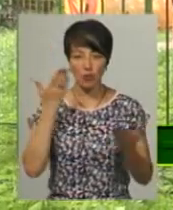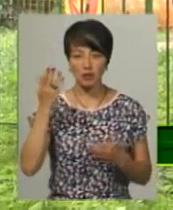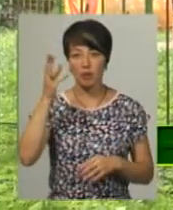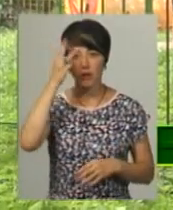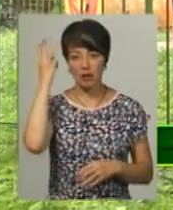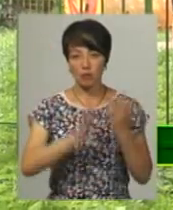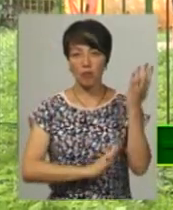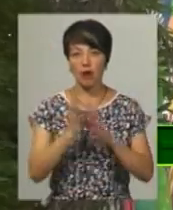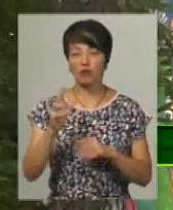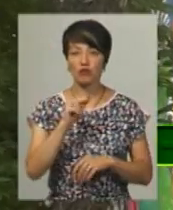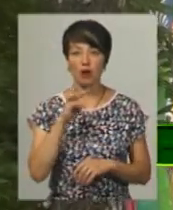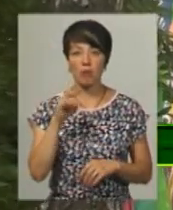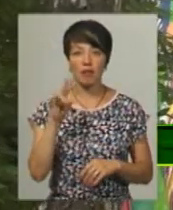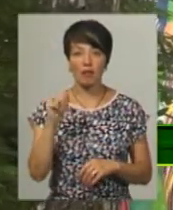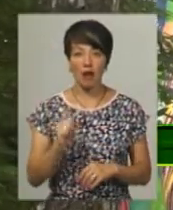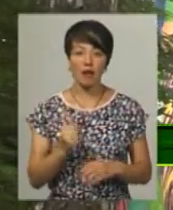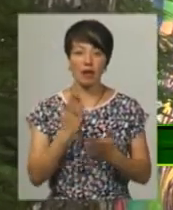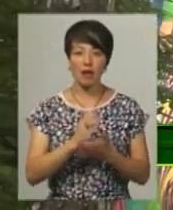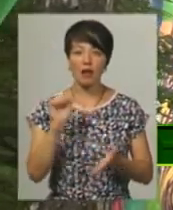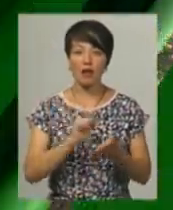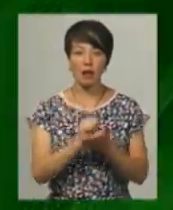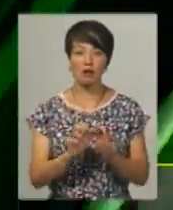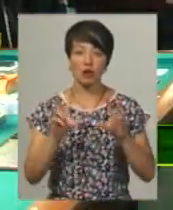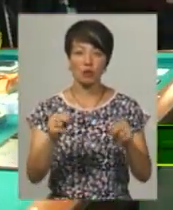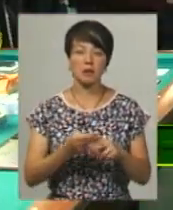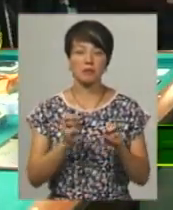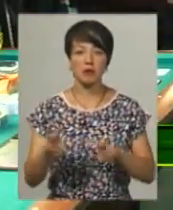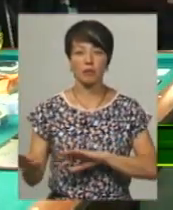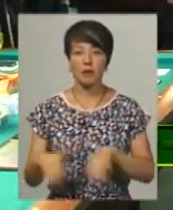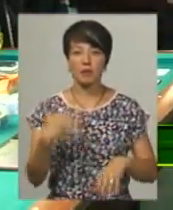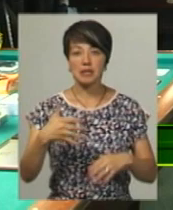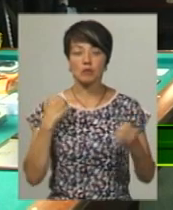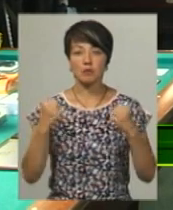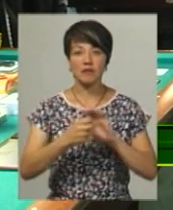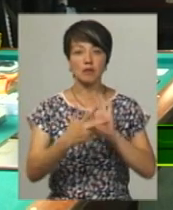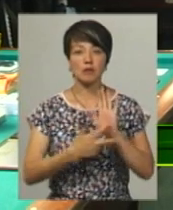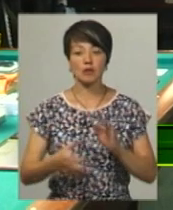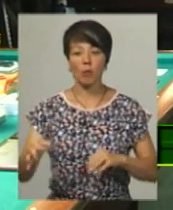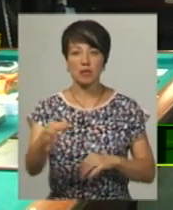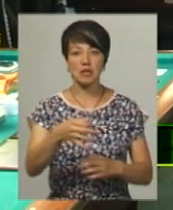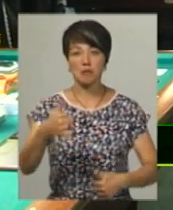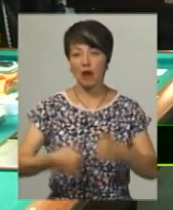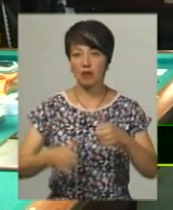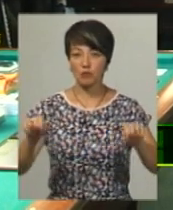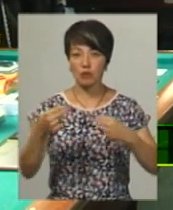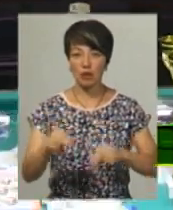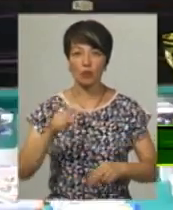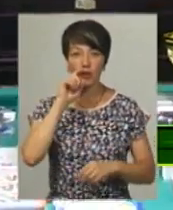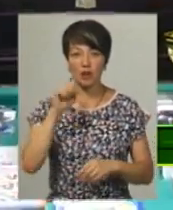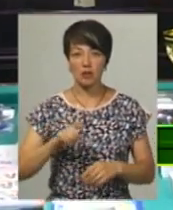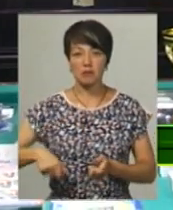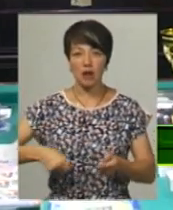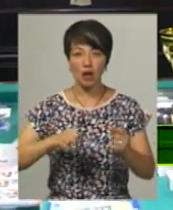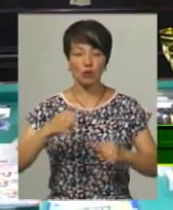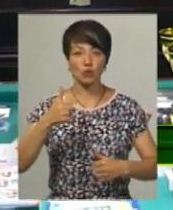«Чекмана» мають декларацію, яка гарантує безпеку відвідувачам. Понад 50 спортсменів із 18 областей змагаються на чемпіонаті України з